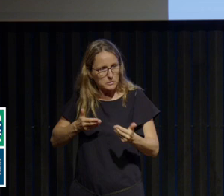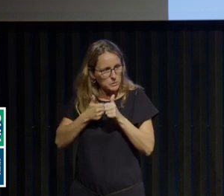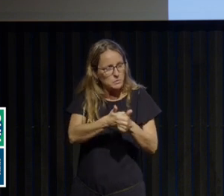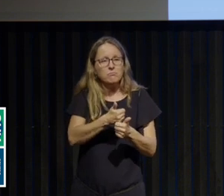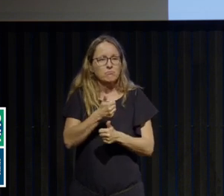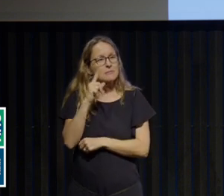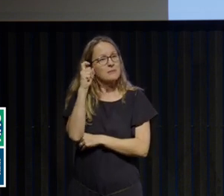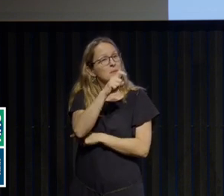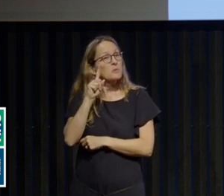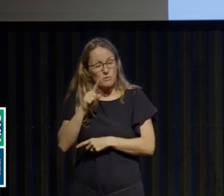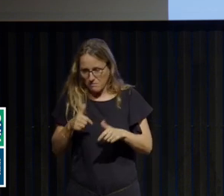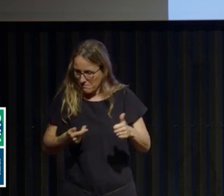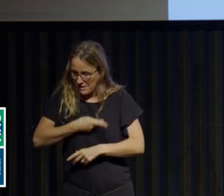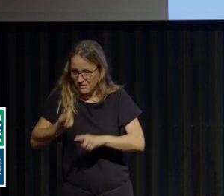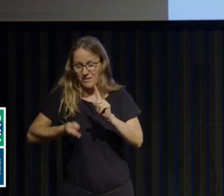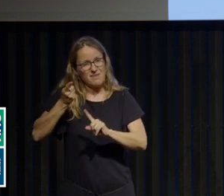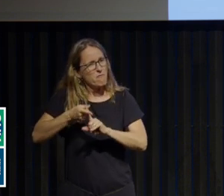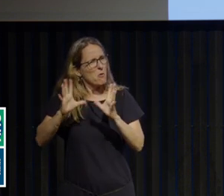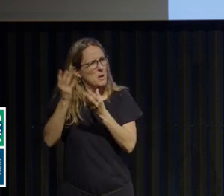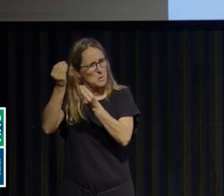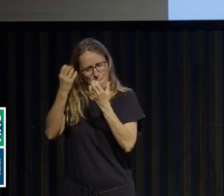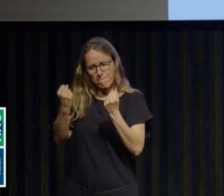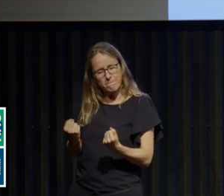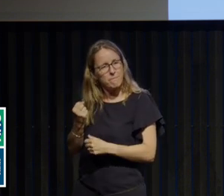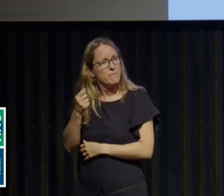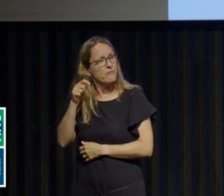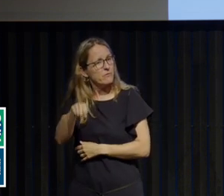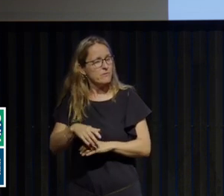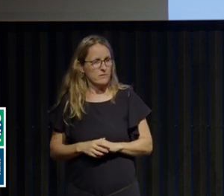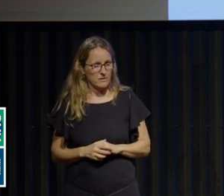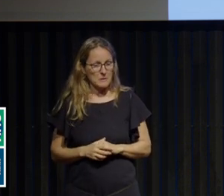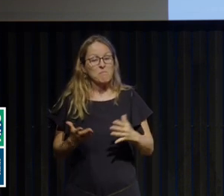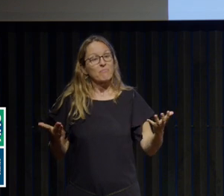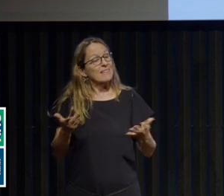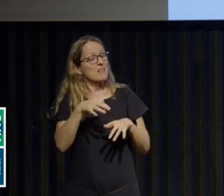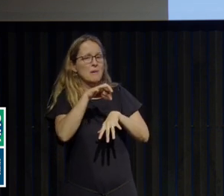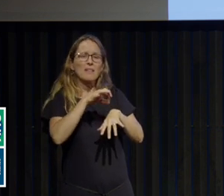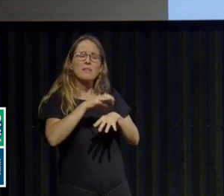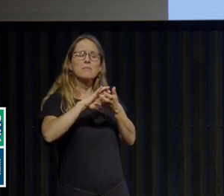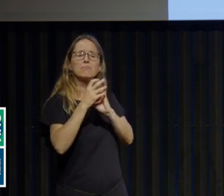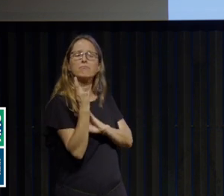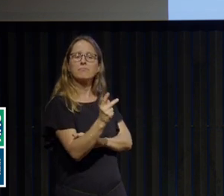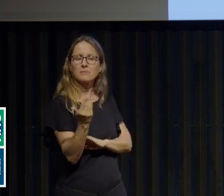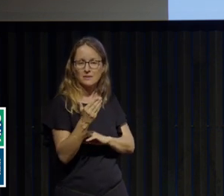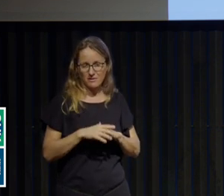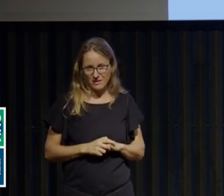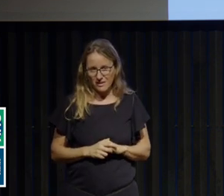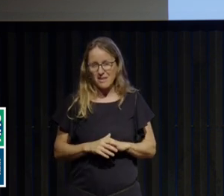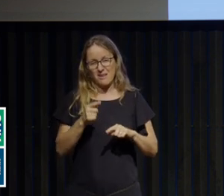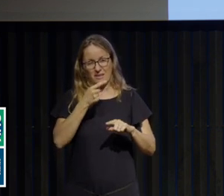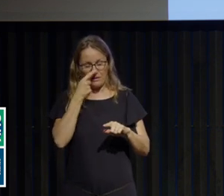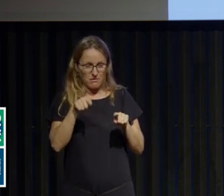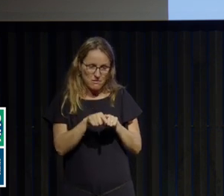quand même très spécialisée, qui nécessite une formation solide. Et ce qui est complexe dans ces maladies, c'est l'intrication